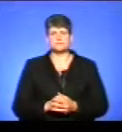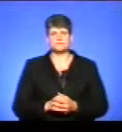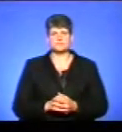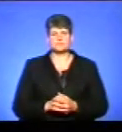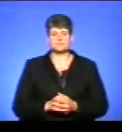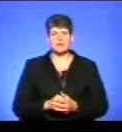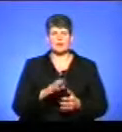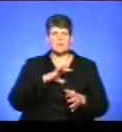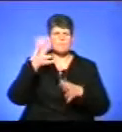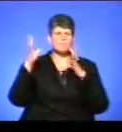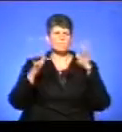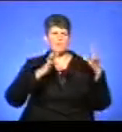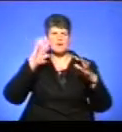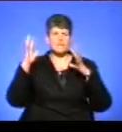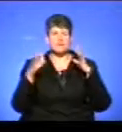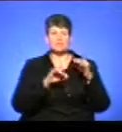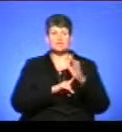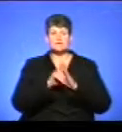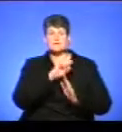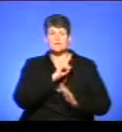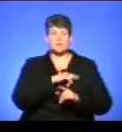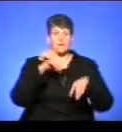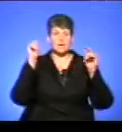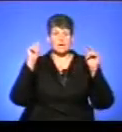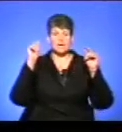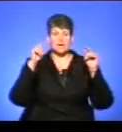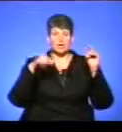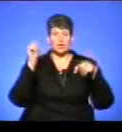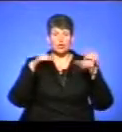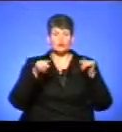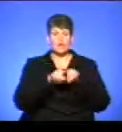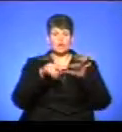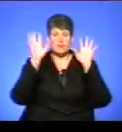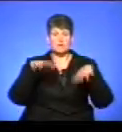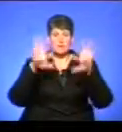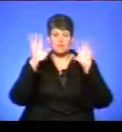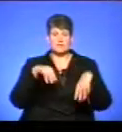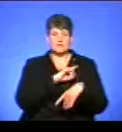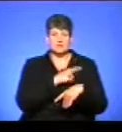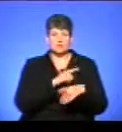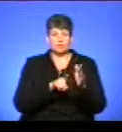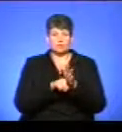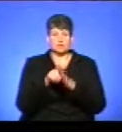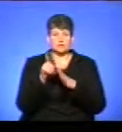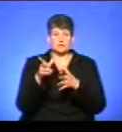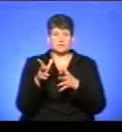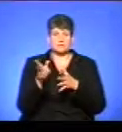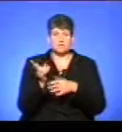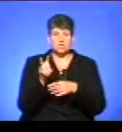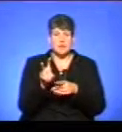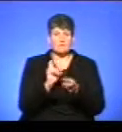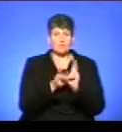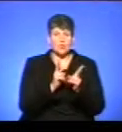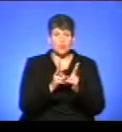Стала бура, вітер, і почав такий дощ, як з ведра. І що, і тото почало нести, і прийшла до